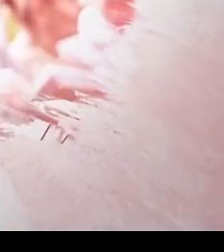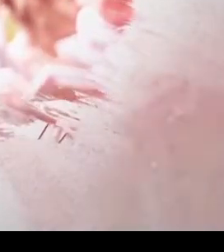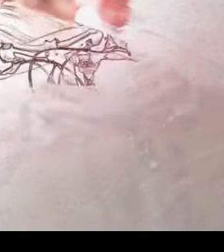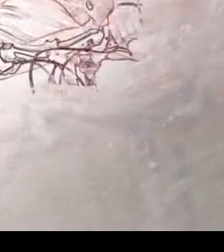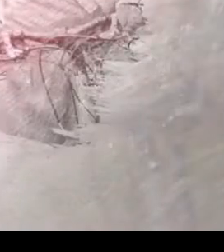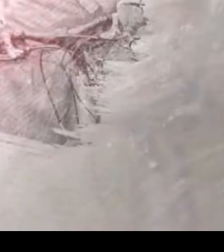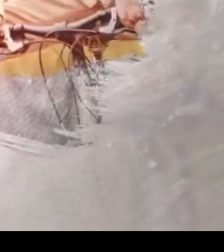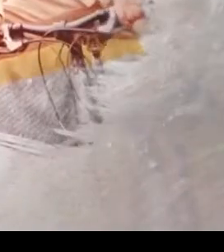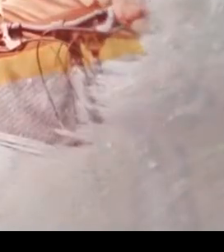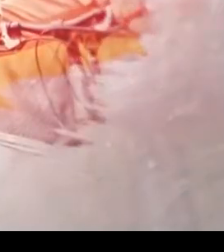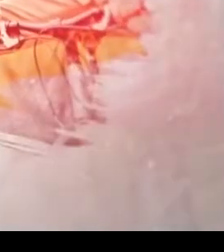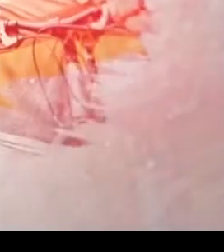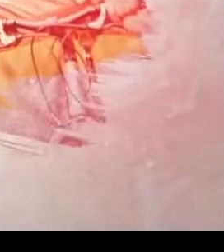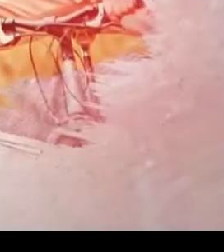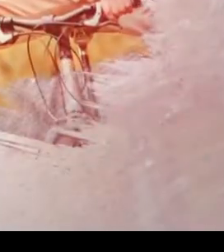Muzika